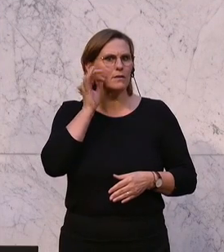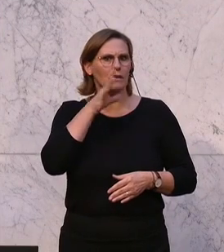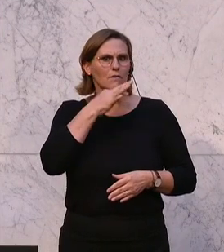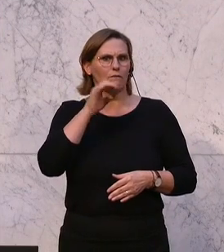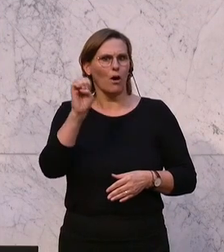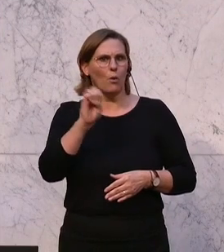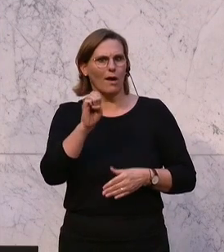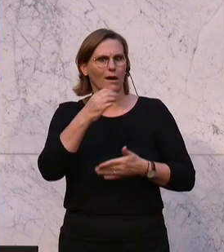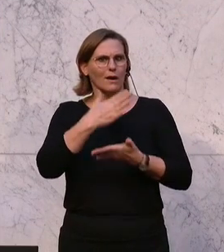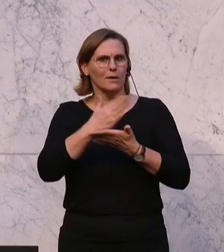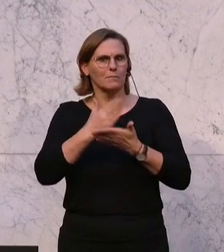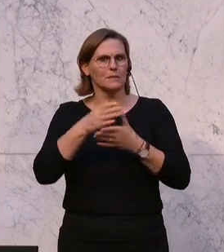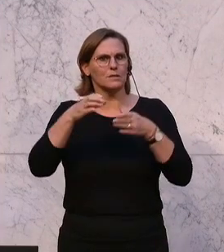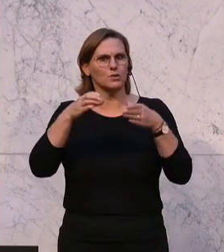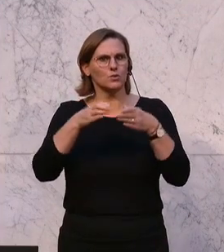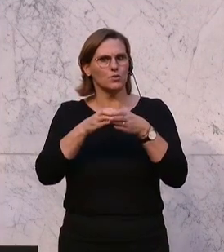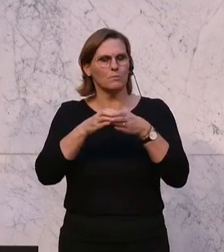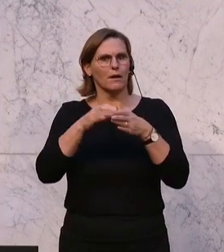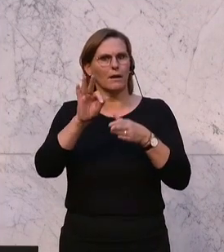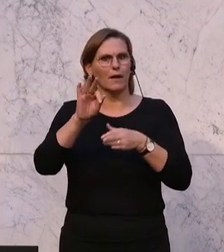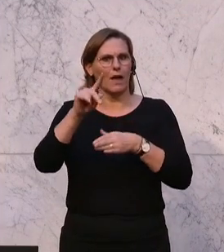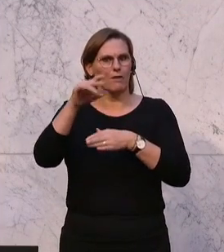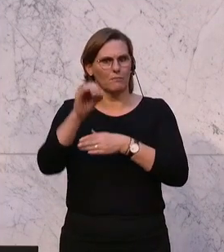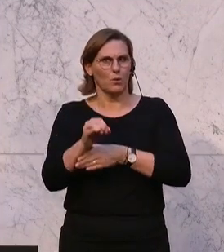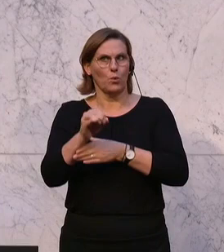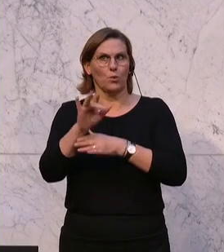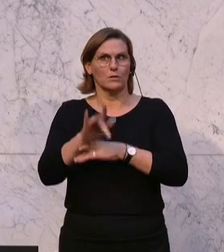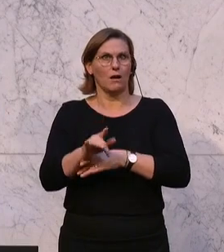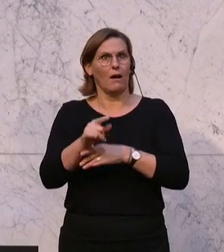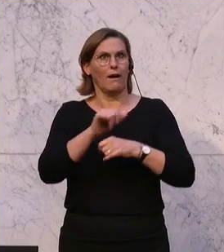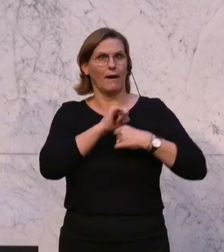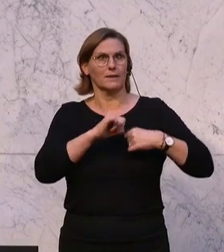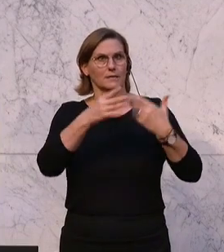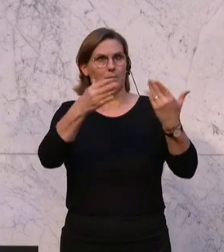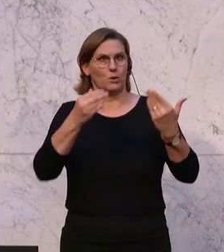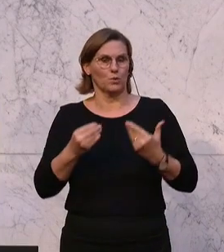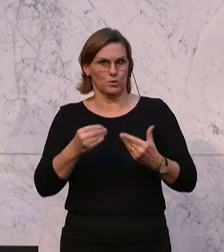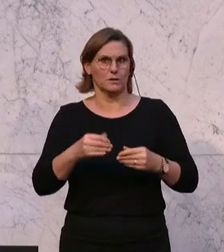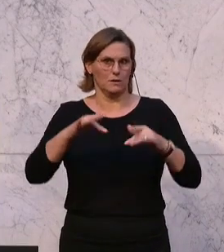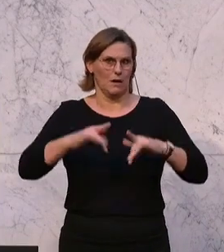Bezirksgruppe der SPÖ Perkir im Hohen Haus zu begrüßen. Herzlich willkommen. Vielen Dank.